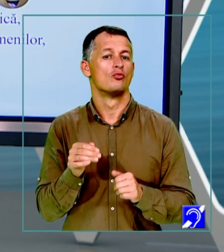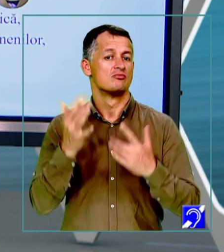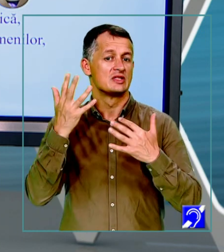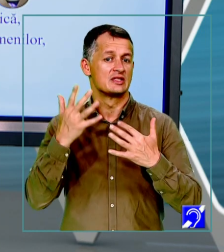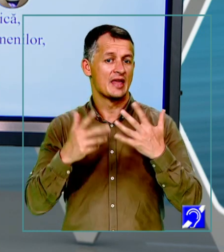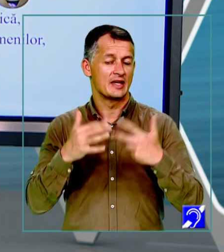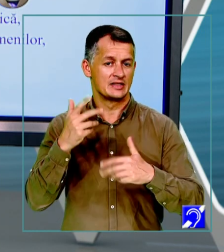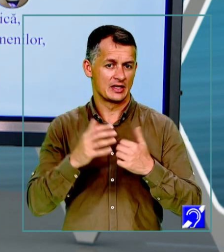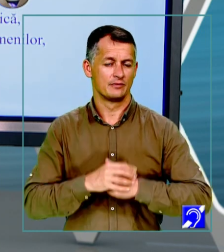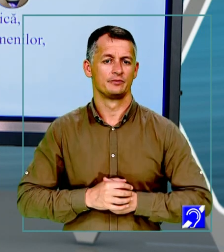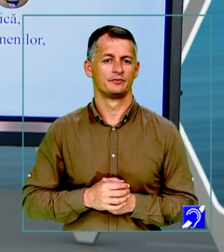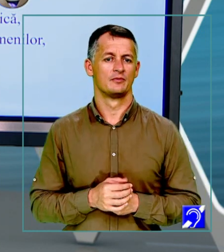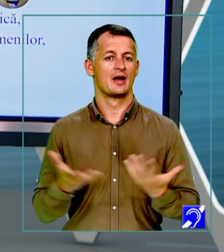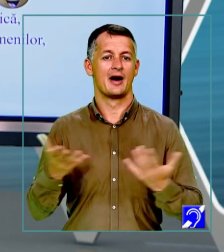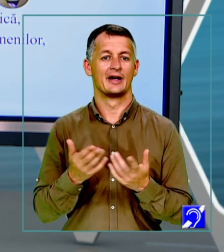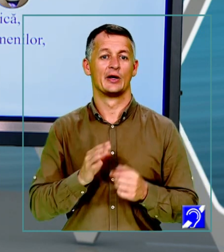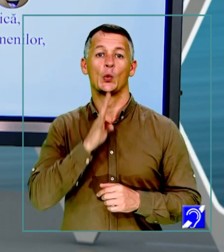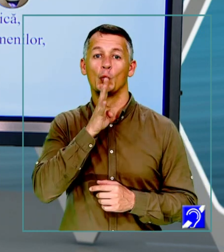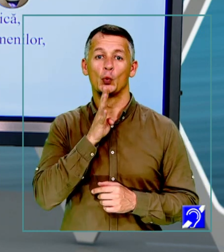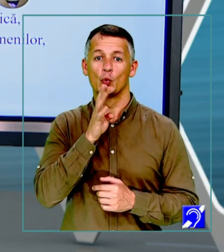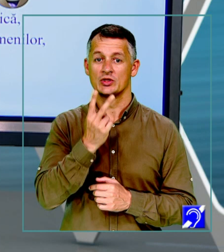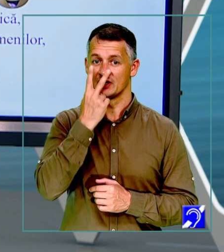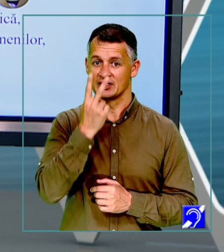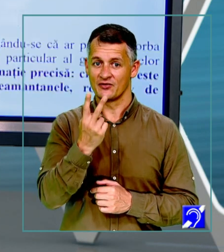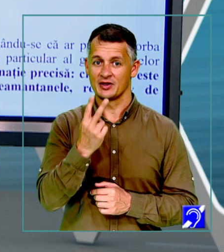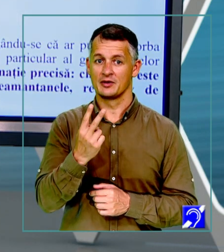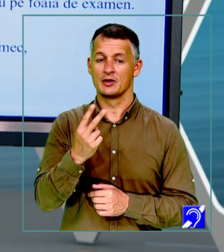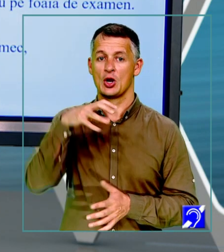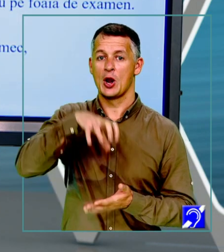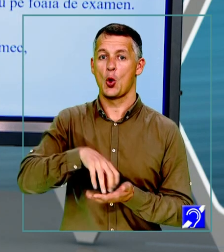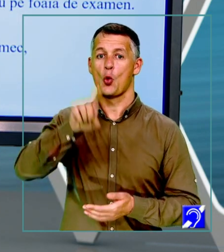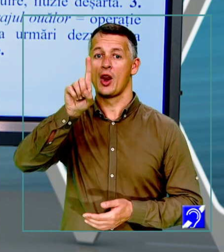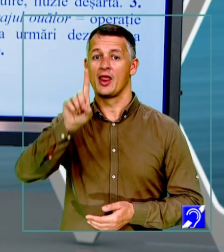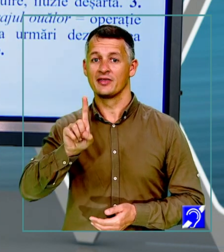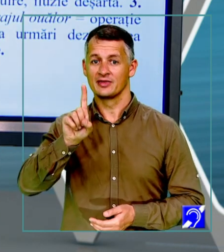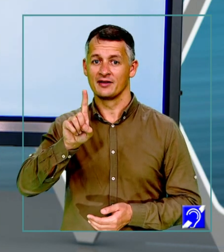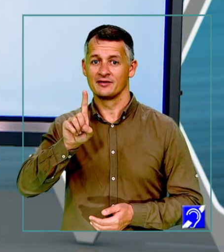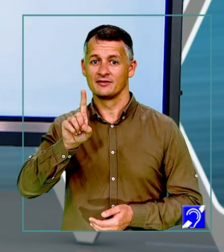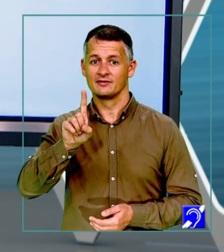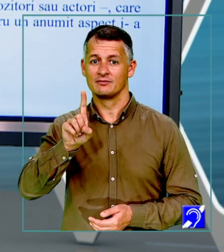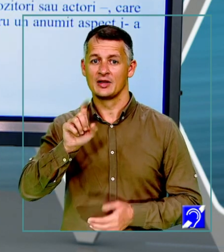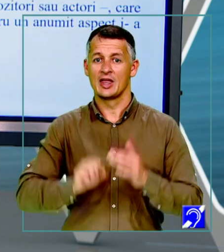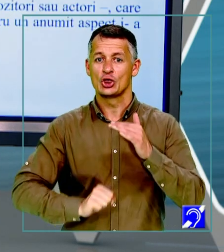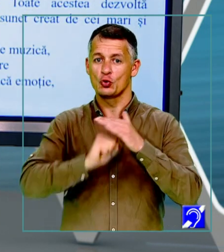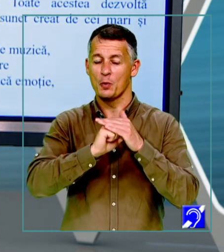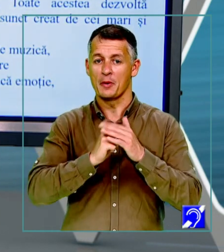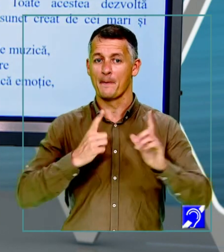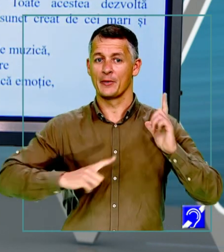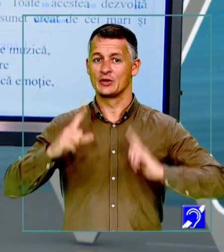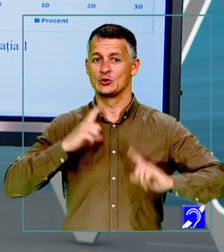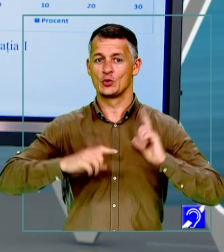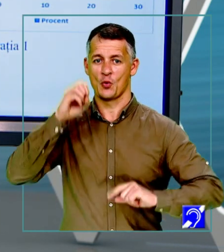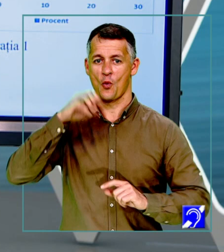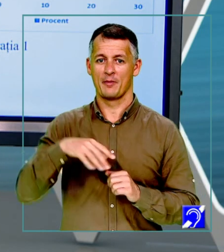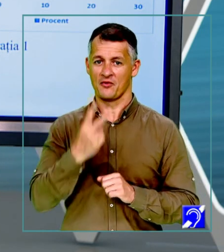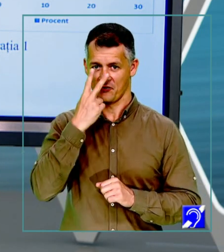în care muzica apare pe primul loc în topul pasiunilor oamenilor. Ne uităm cu atenție în